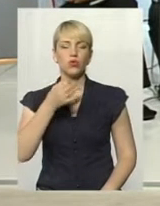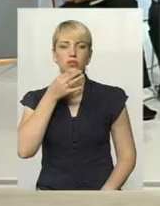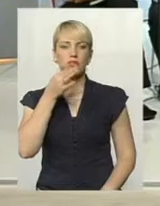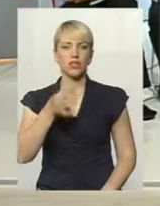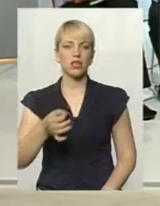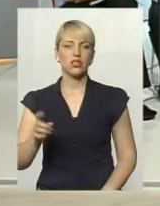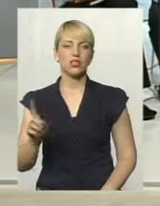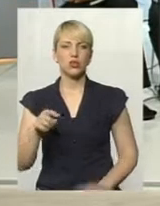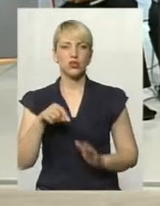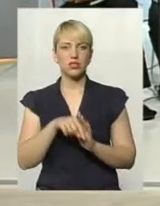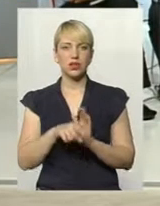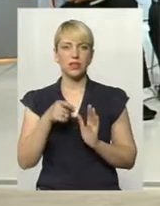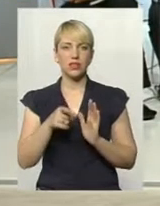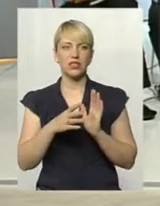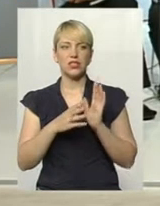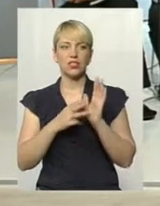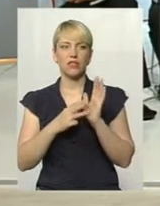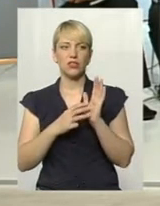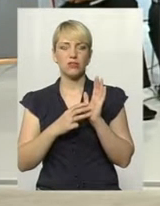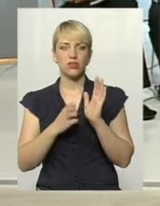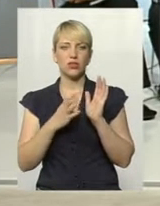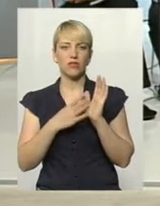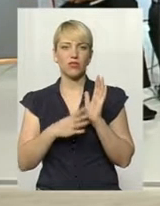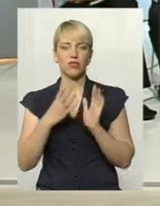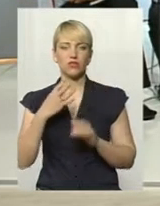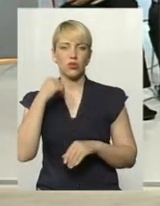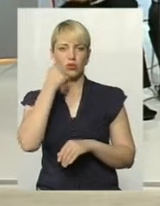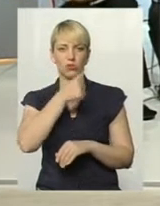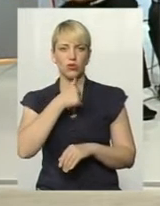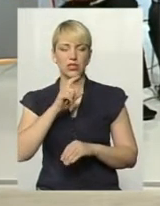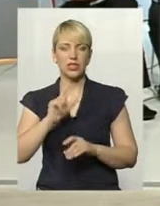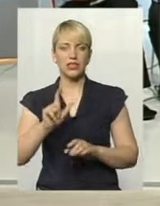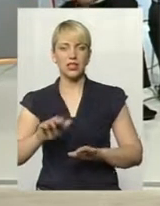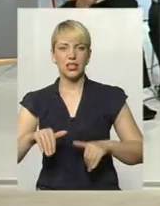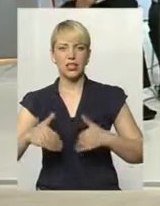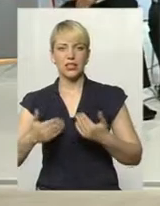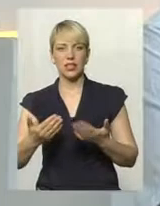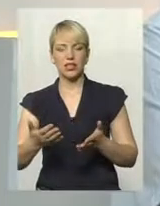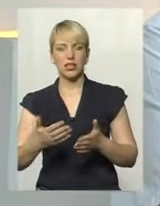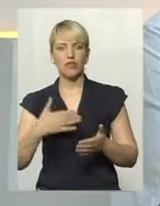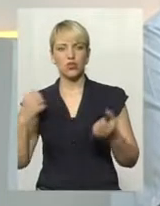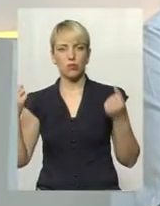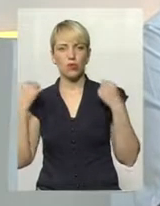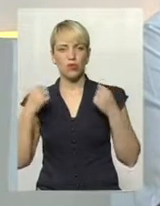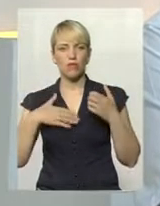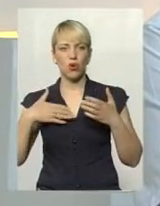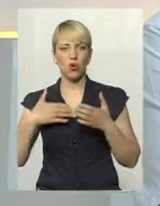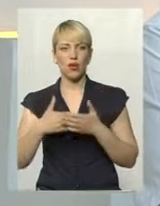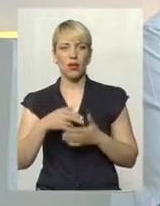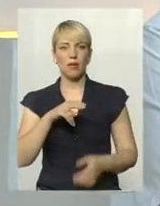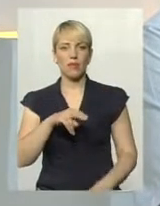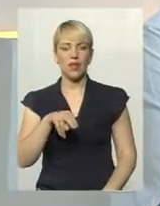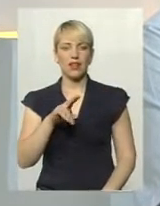саме в 1894 році з ініціативи спортивного громадського діяча П'єра де